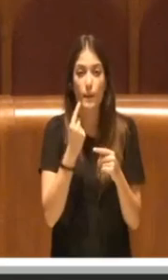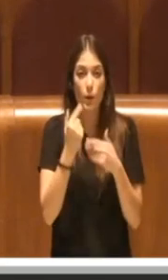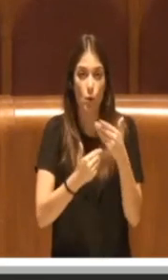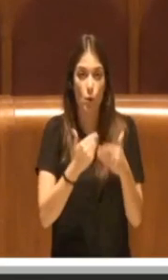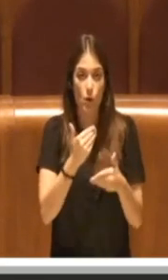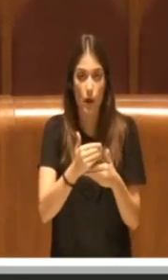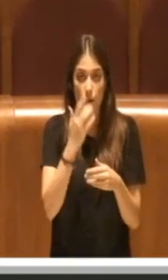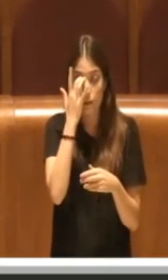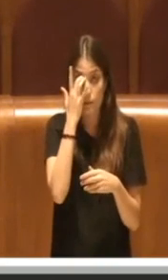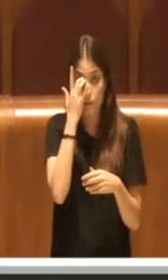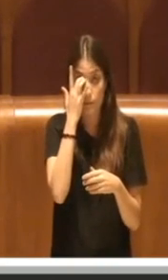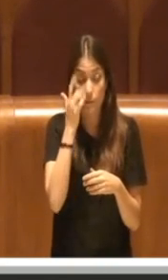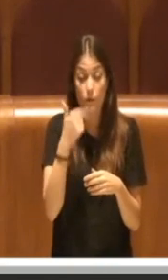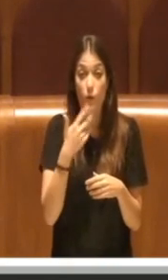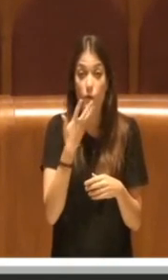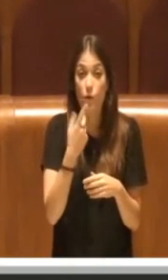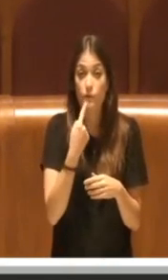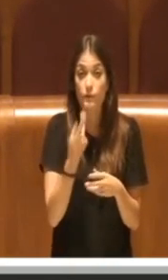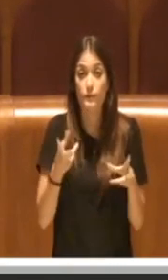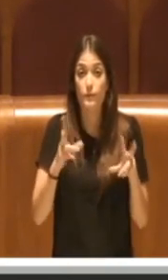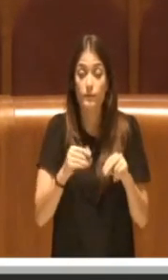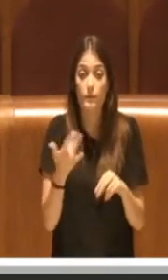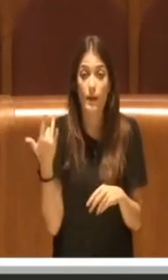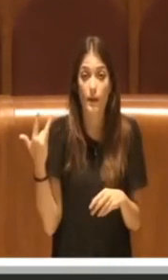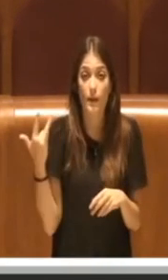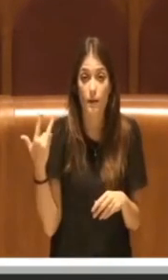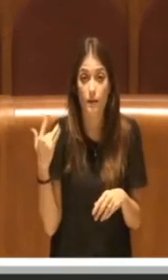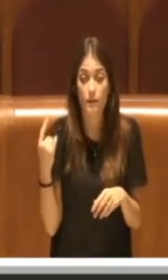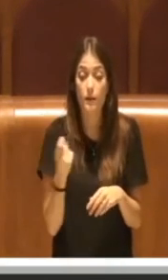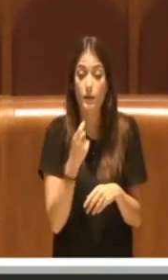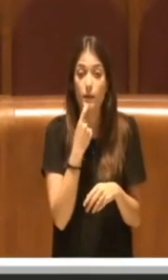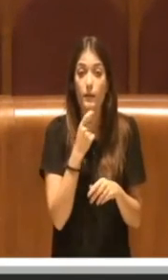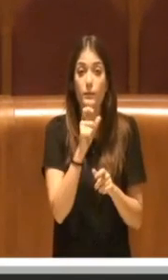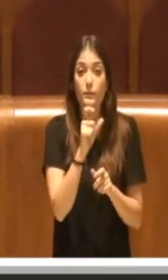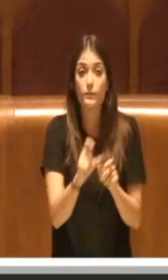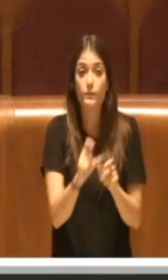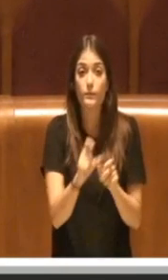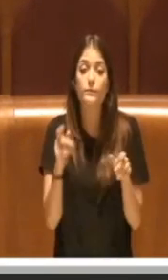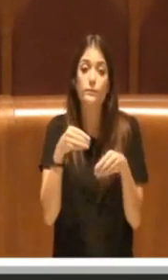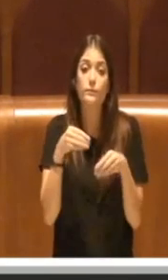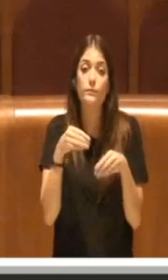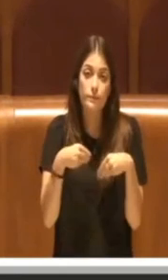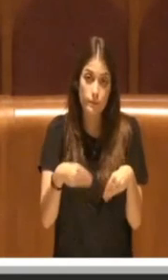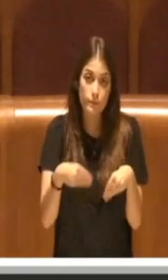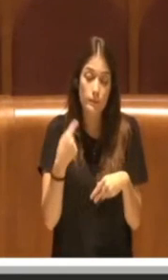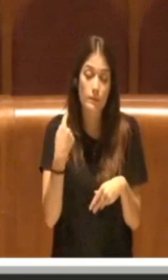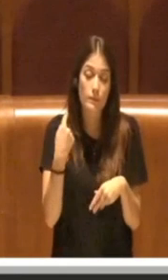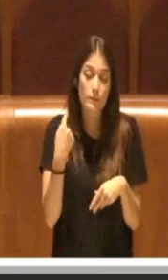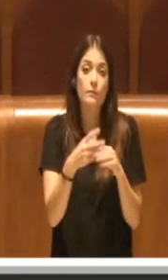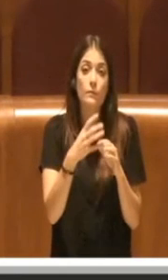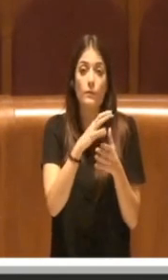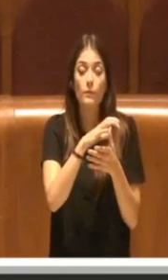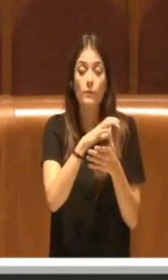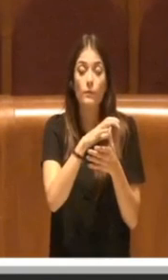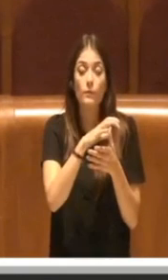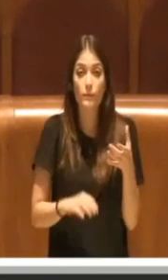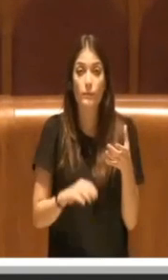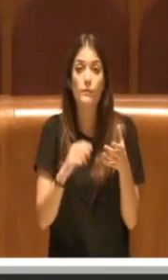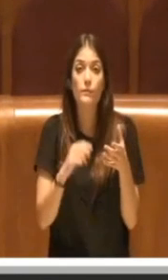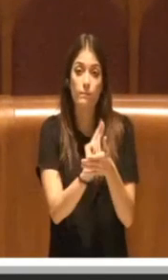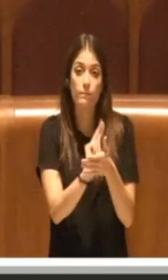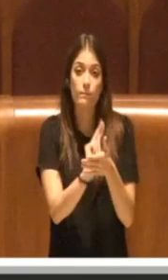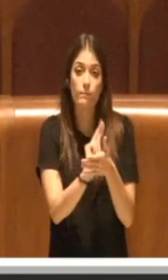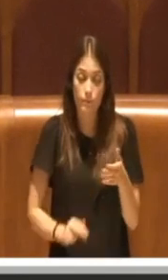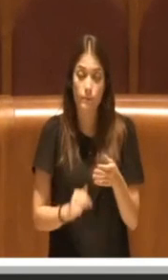voglio nuovamente ringraziare tutti coloro che hanno partecipato a questa assesura.